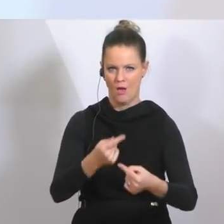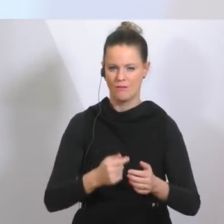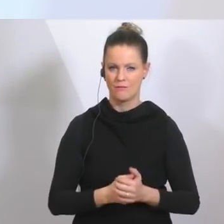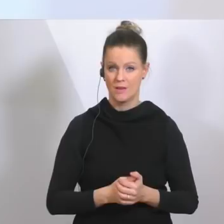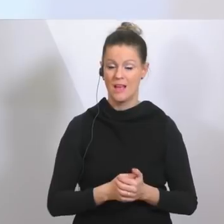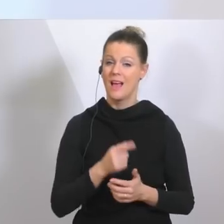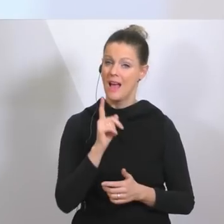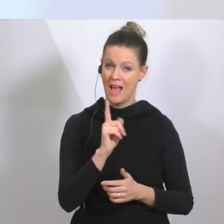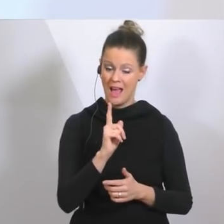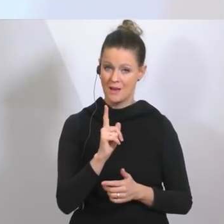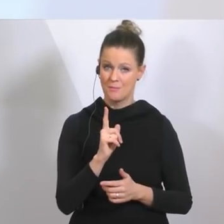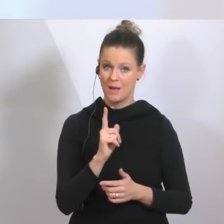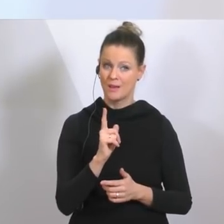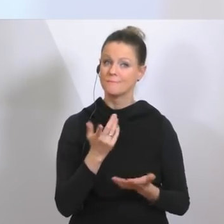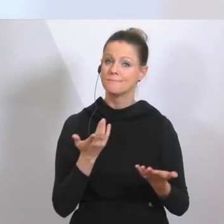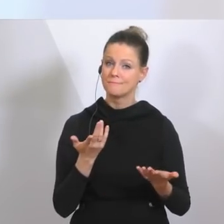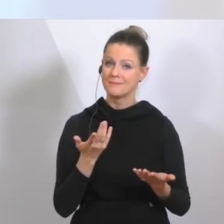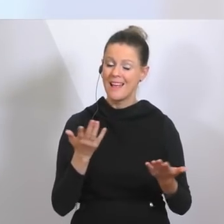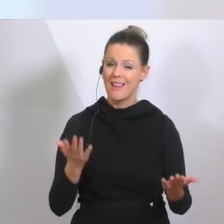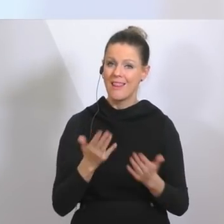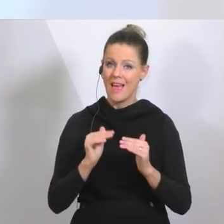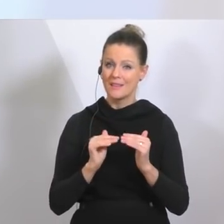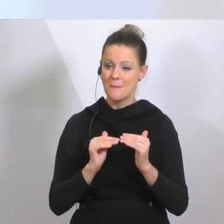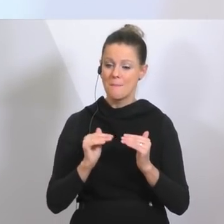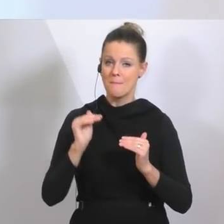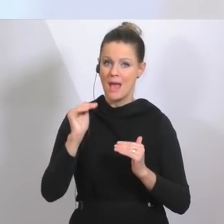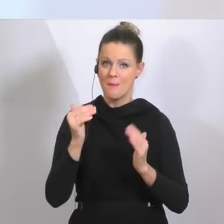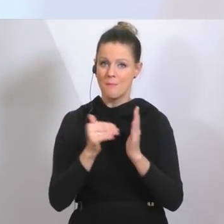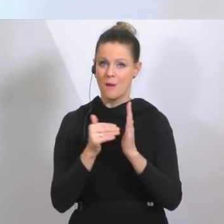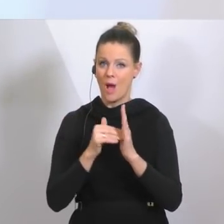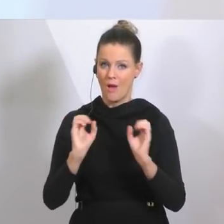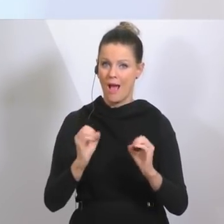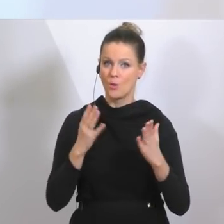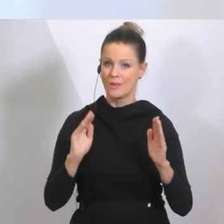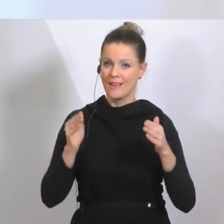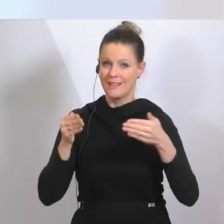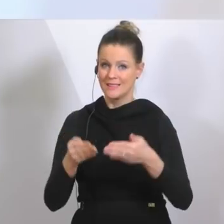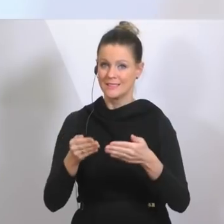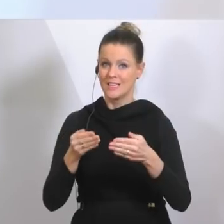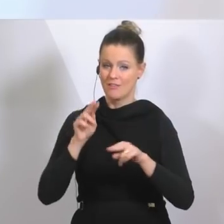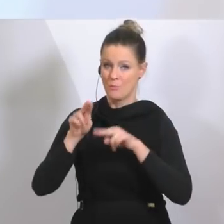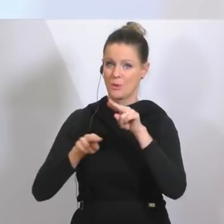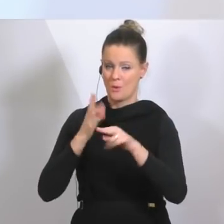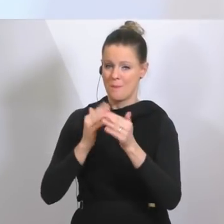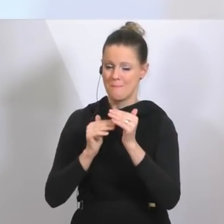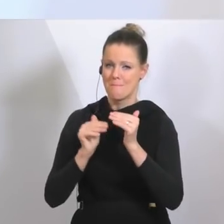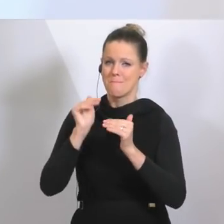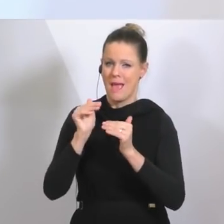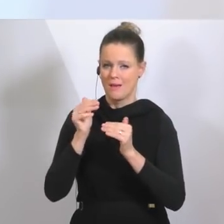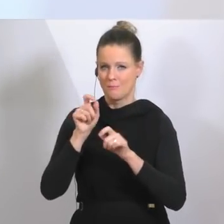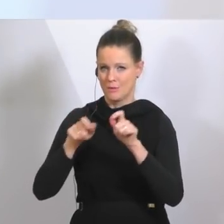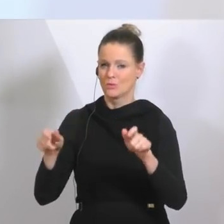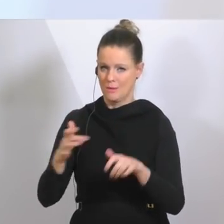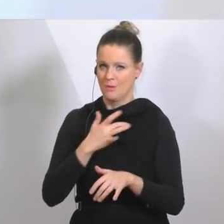dort, wo es um die Notwendigkeit einer Akutbetreuung, einer intensivmedizinischen Betreuung geht. Und